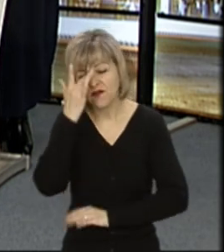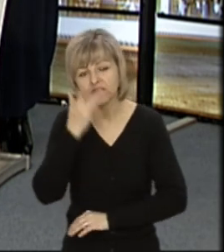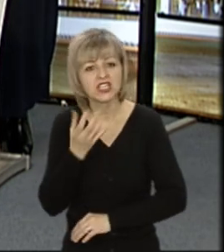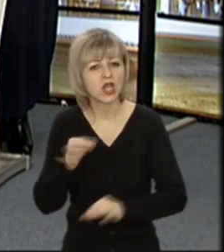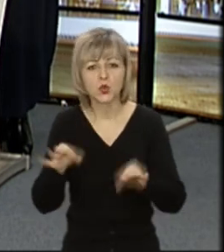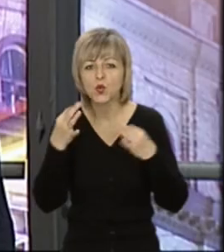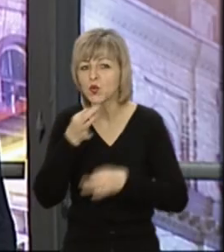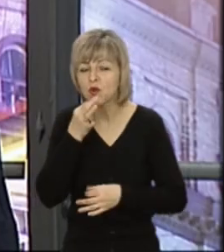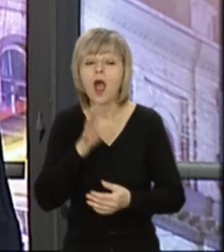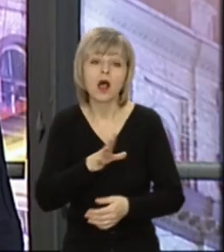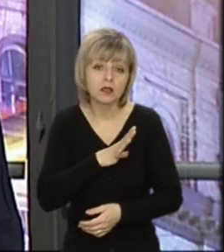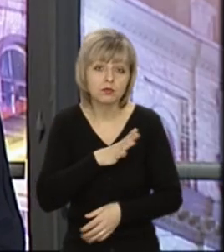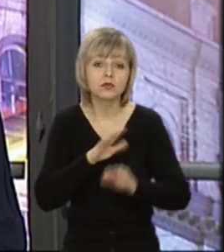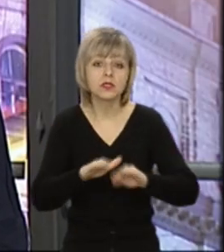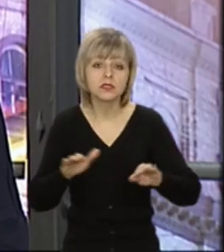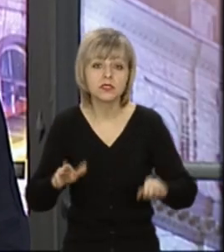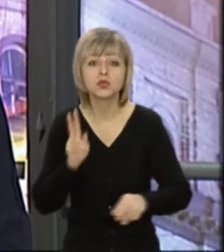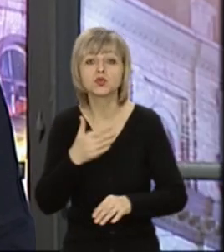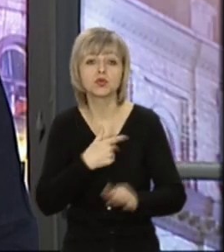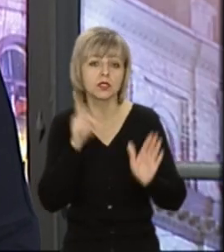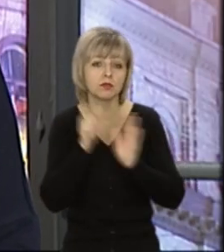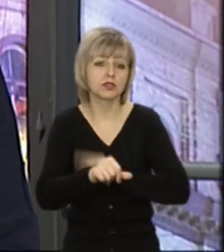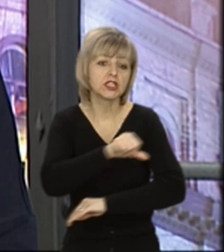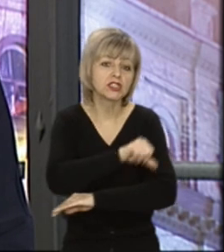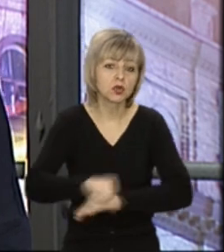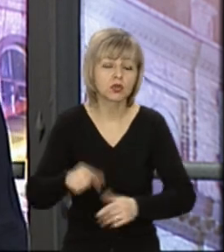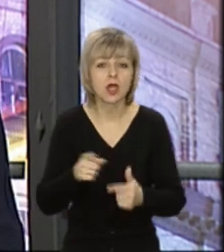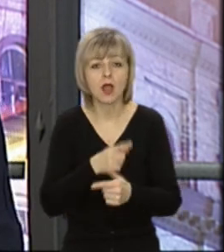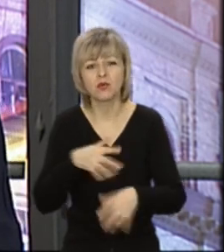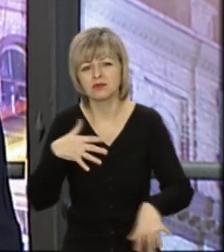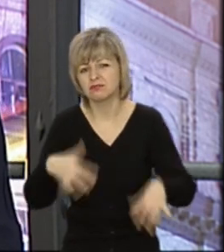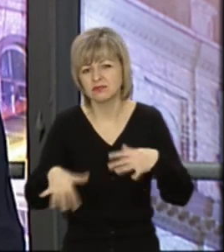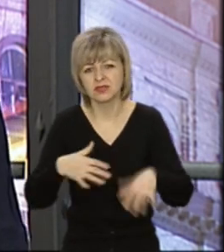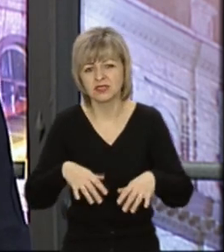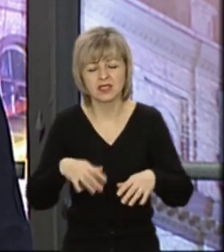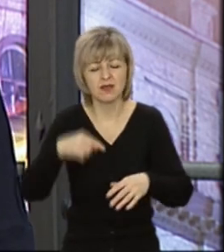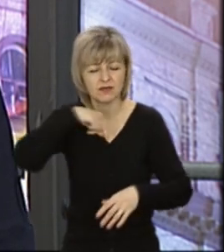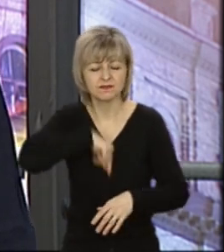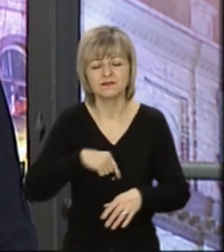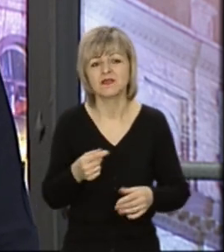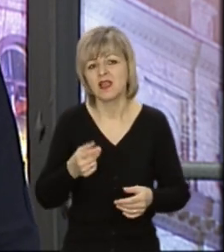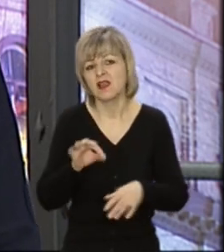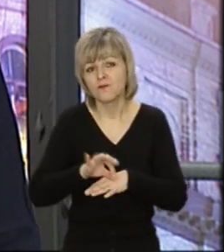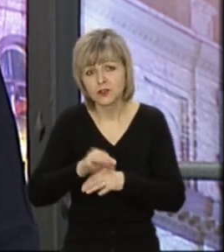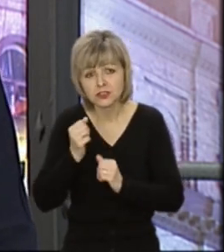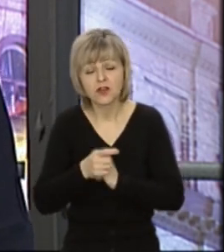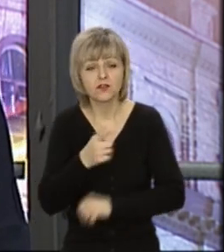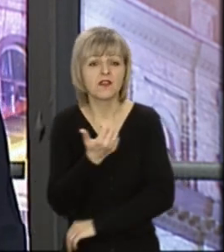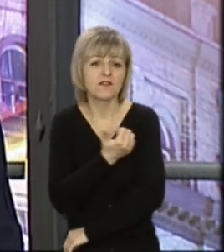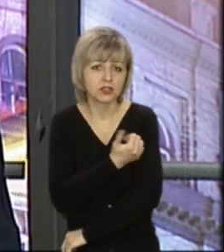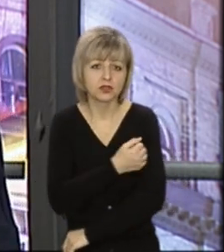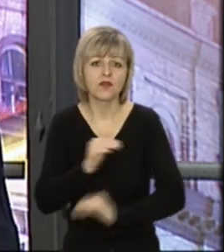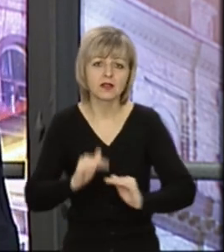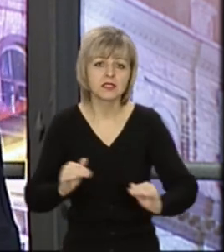дозволено, але були такі діти, які виїжджали за кордон, або діти, які мають імунологічні захворювання, які треба берегти. Ми вакцинували